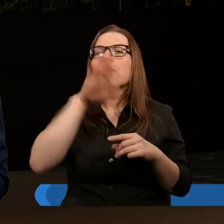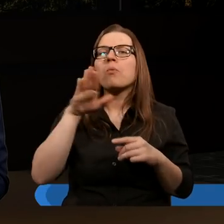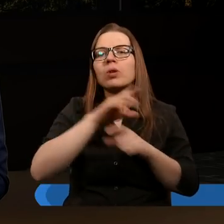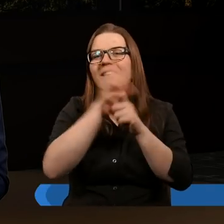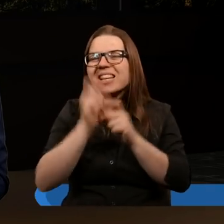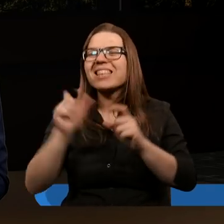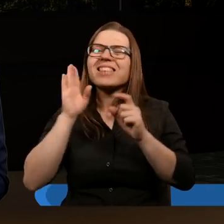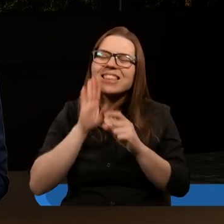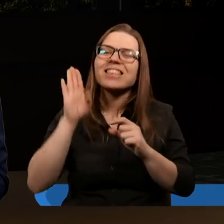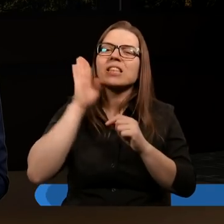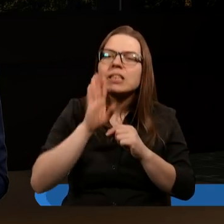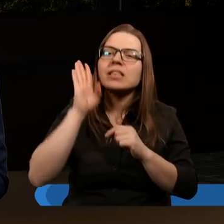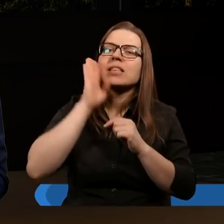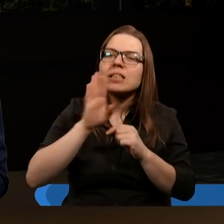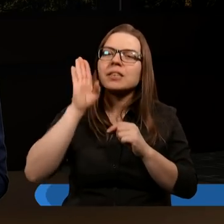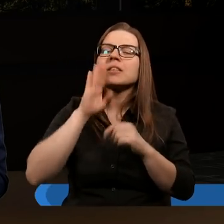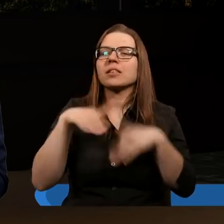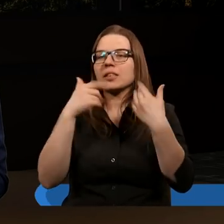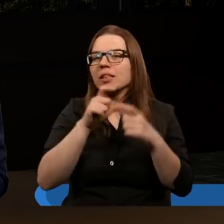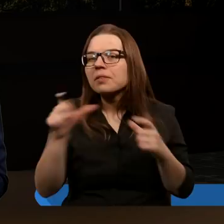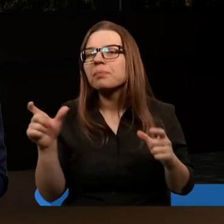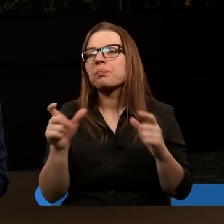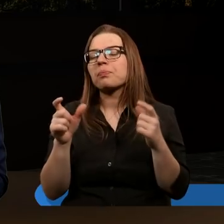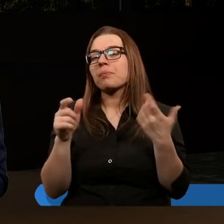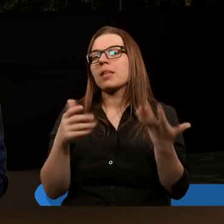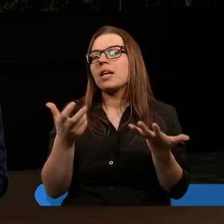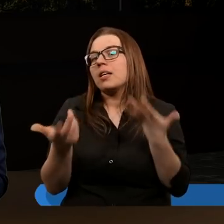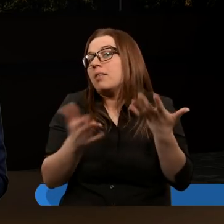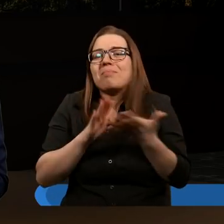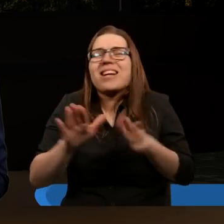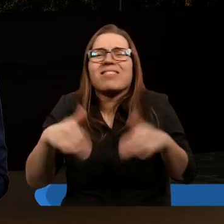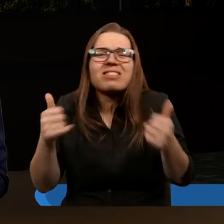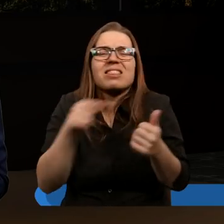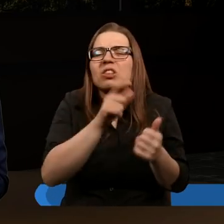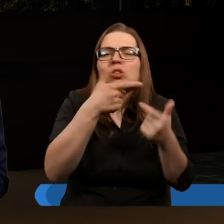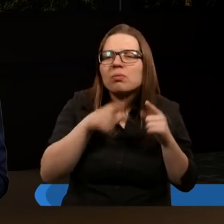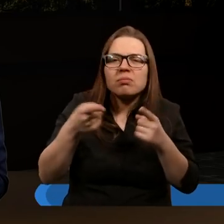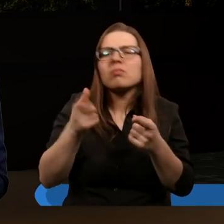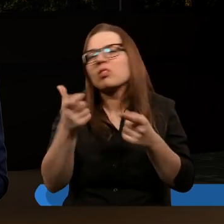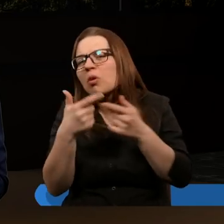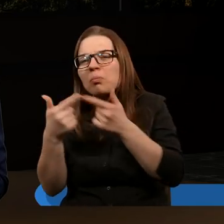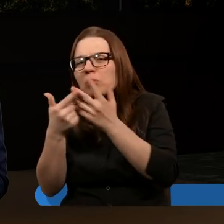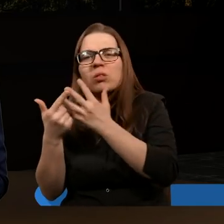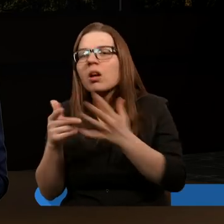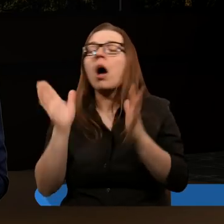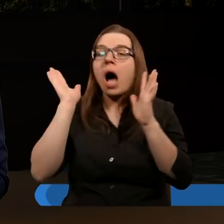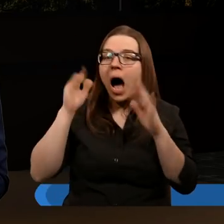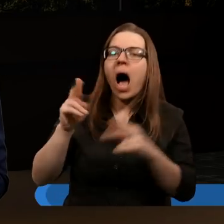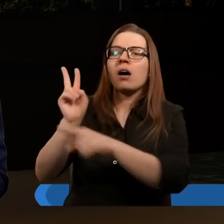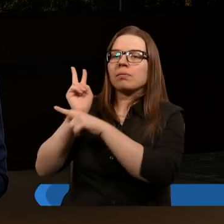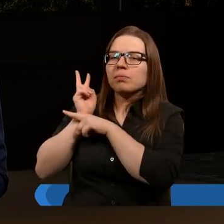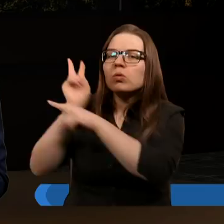cały czas daje nam czas z jednej strony, z drugiej strony bez względu na to co się dzieje zawsze są jacyś ludzie wierni Bogu.